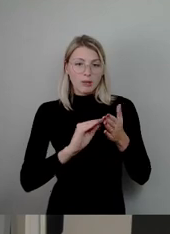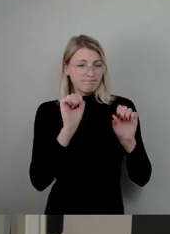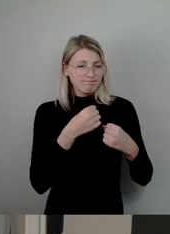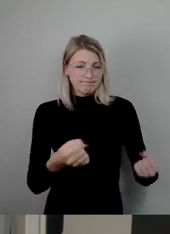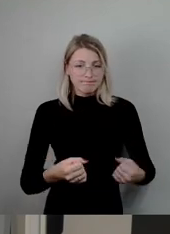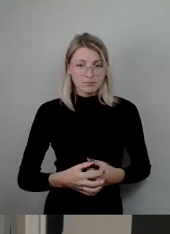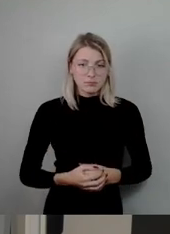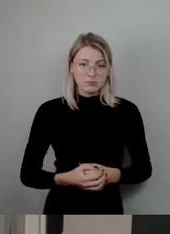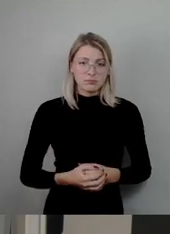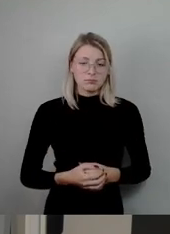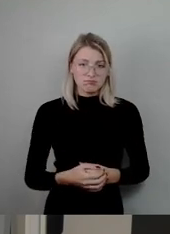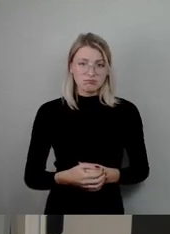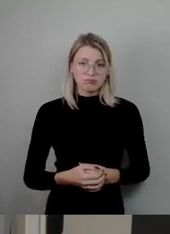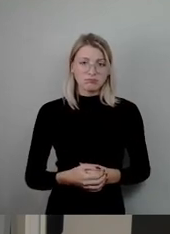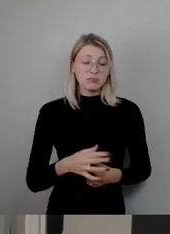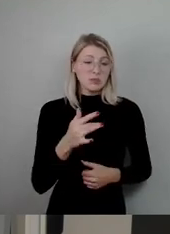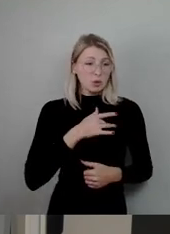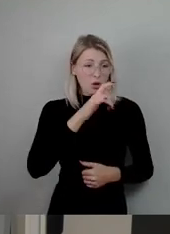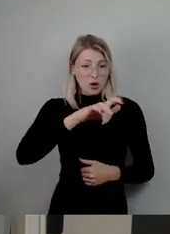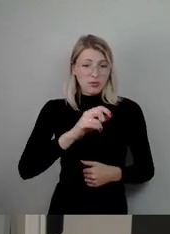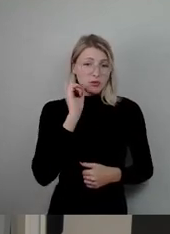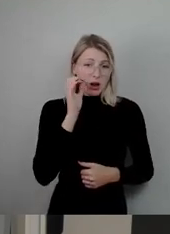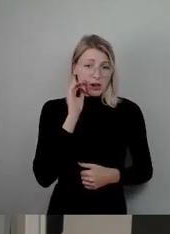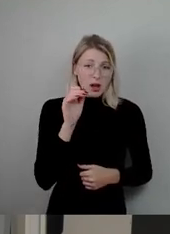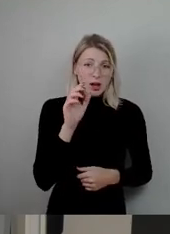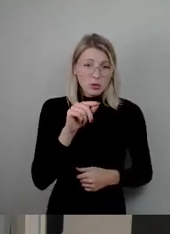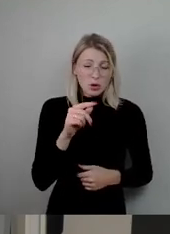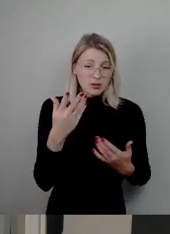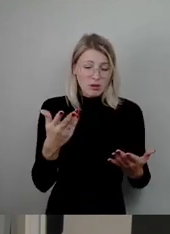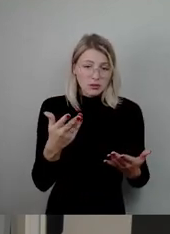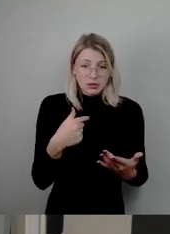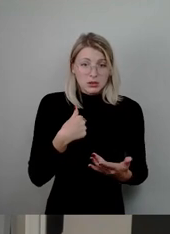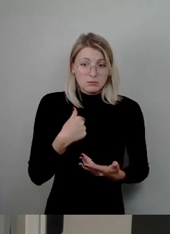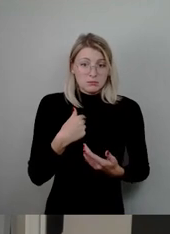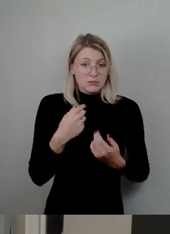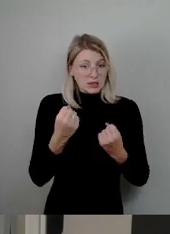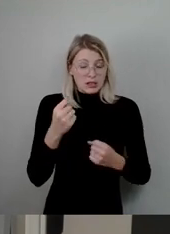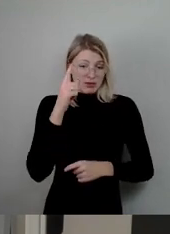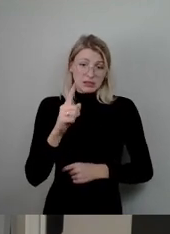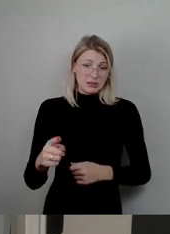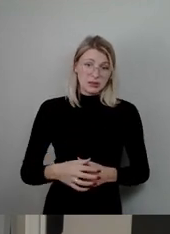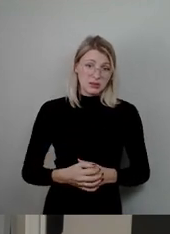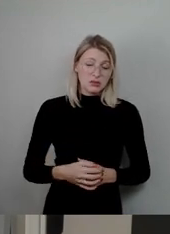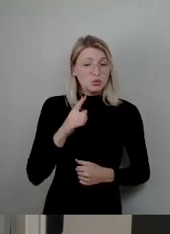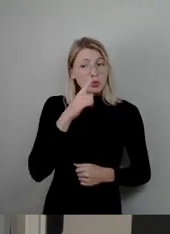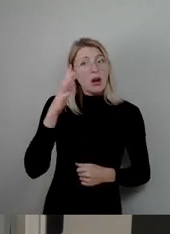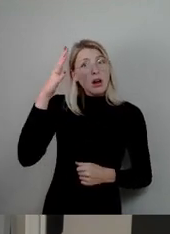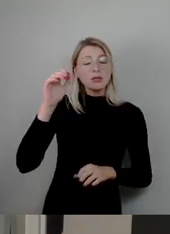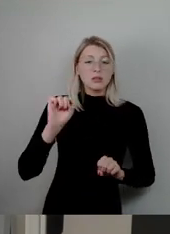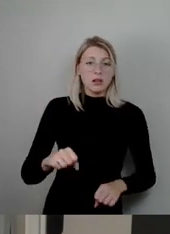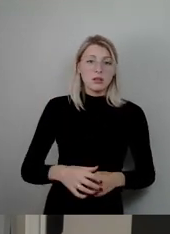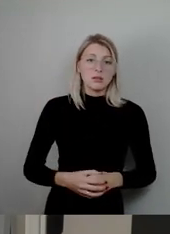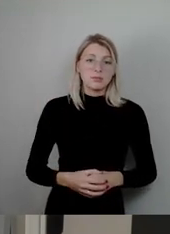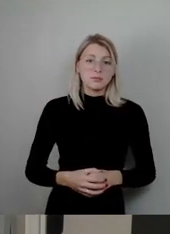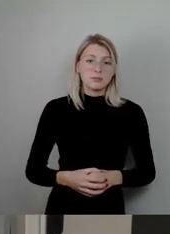Was das für die Betroffenen im Alltag bedeutet, können wir nur erahnen. Wer sich manchmal die Zeitschrift Drops